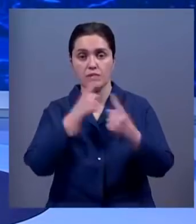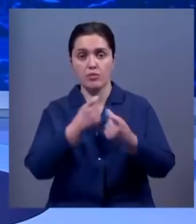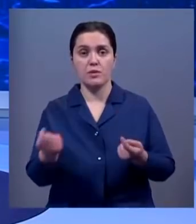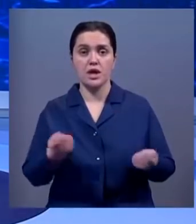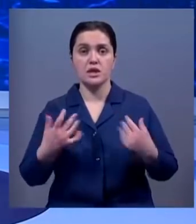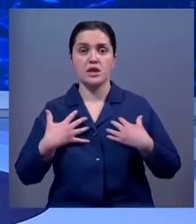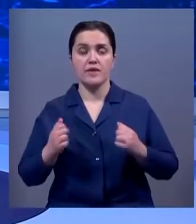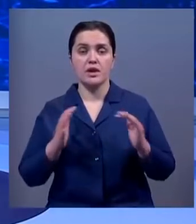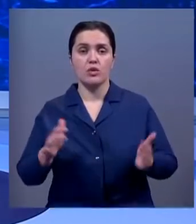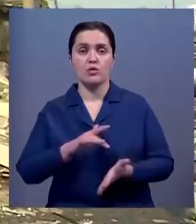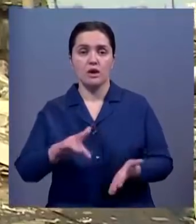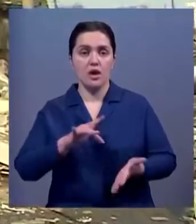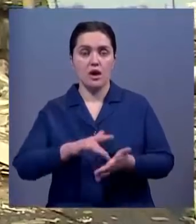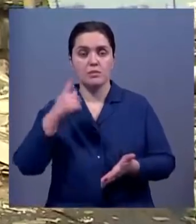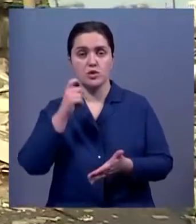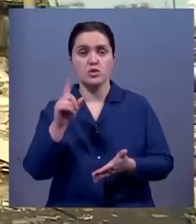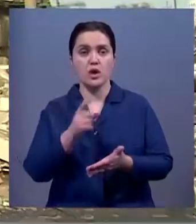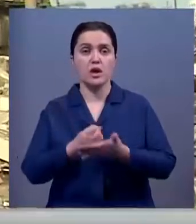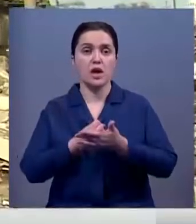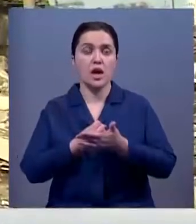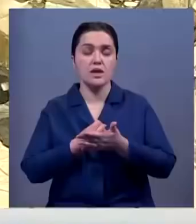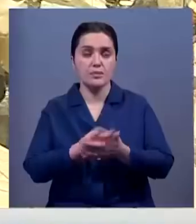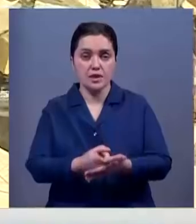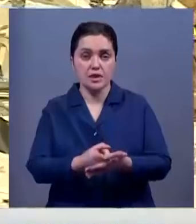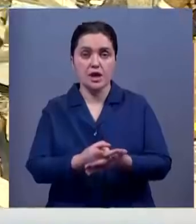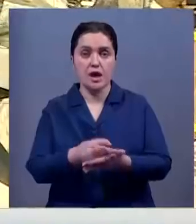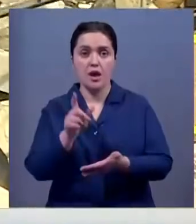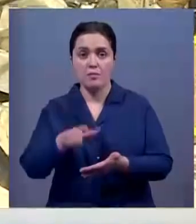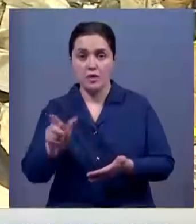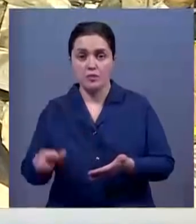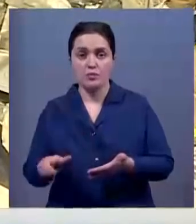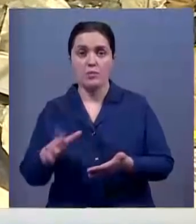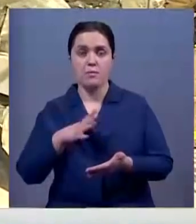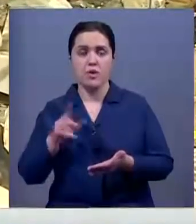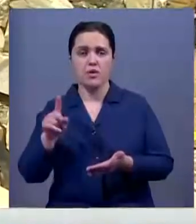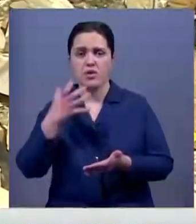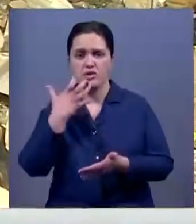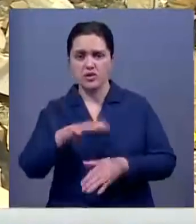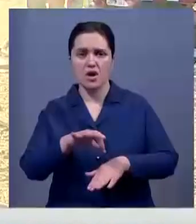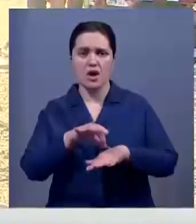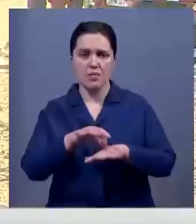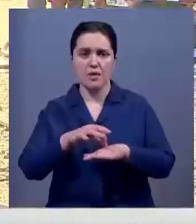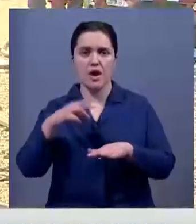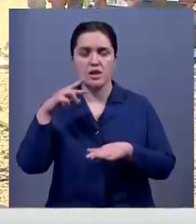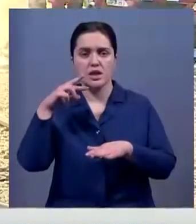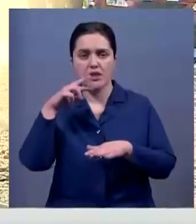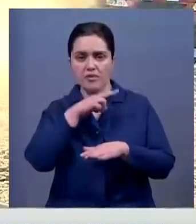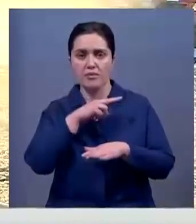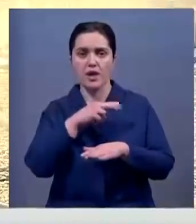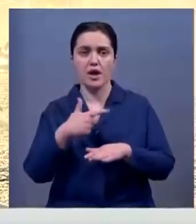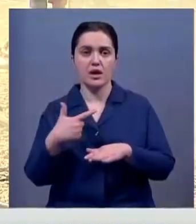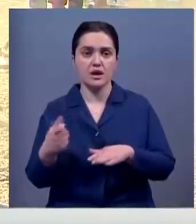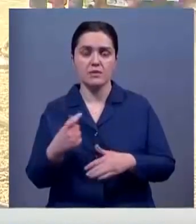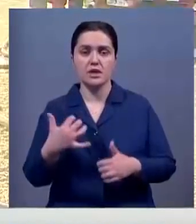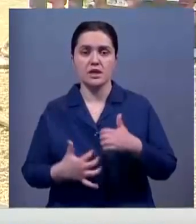этом сообщили в Управлении здравоохранения города. Сообщается, что госпитализированные пациенты поступили с термическими ожогами и отравлением